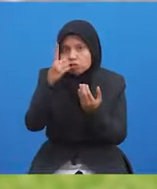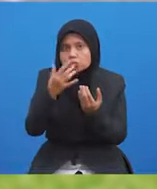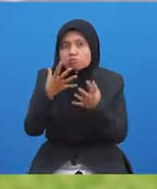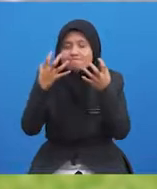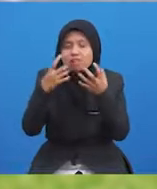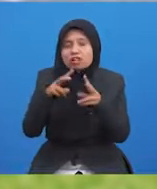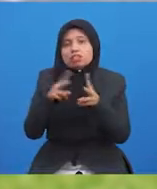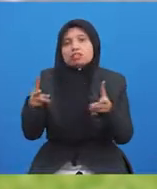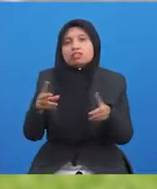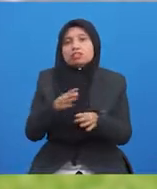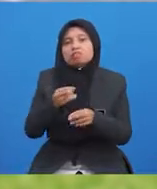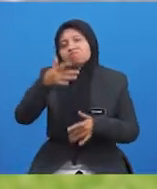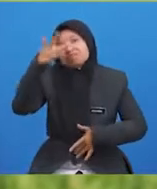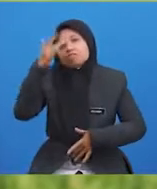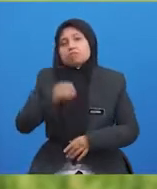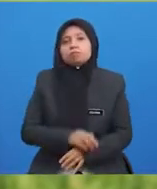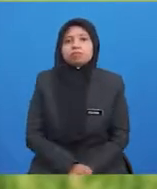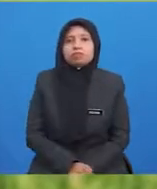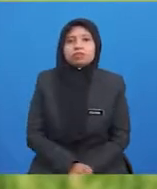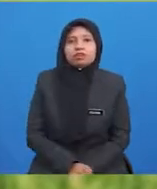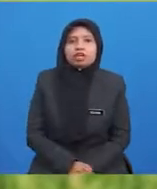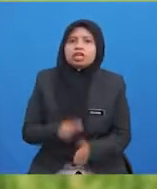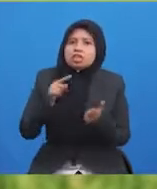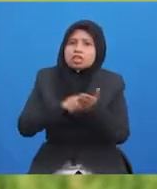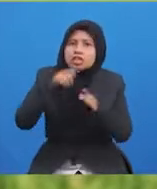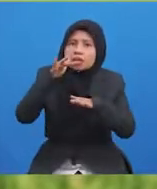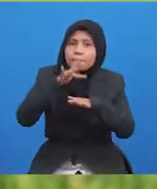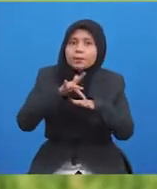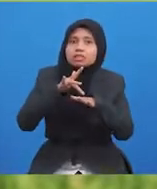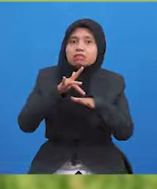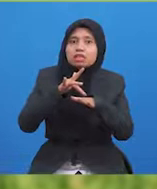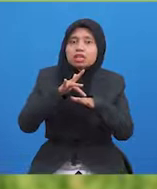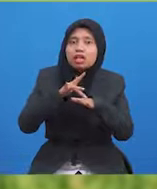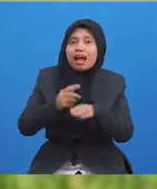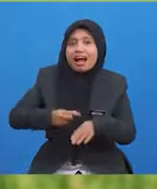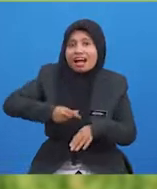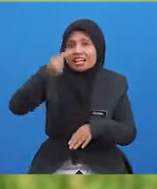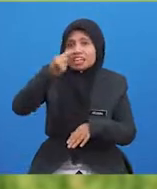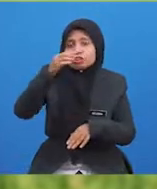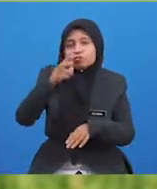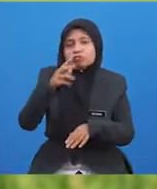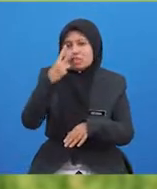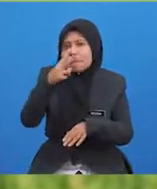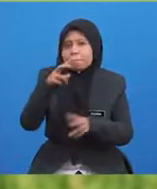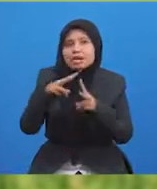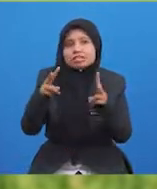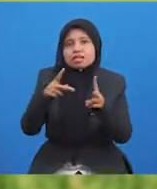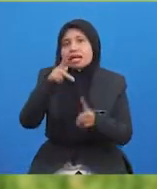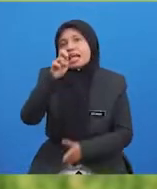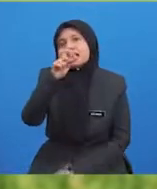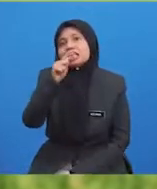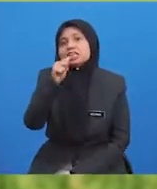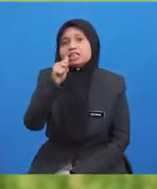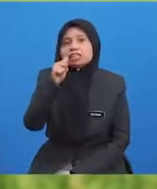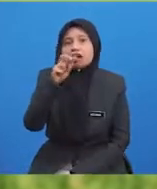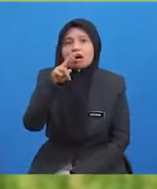mengakibatkan kesakitan. Tindakan ini dikategorikan sebagai keagresifan ketara kerana tindakan yang